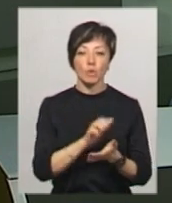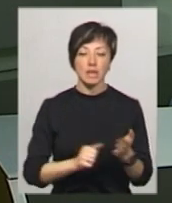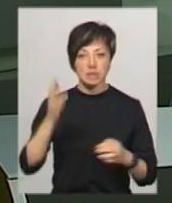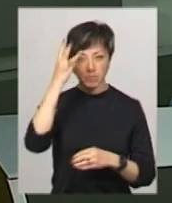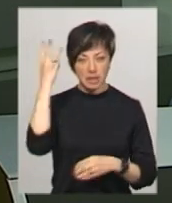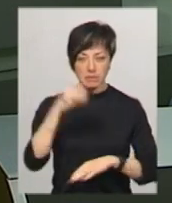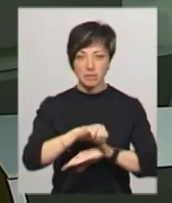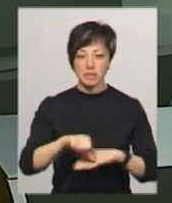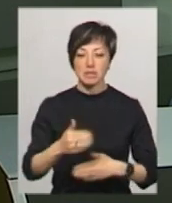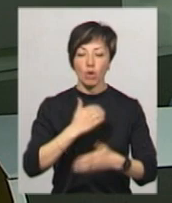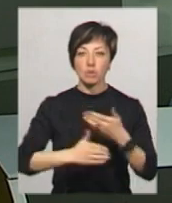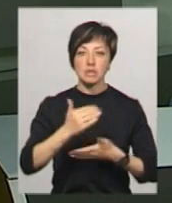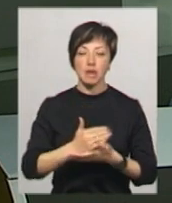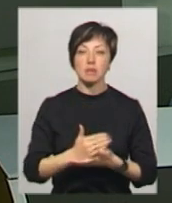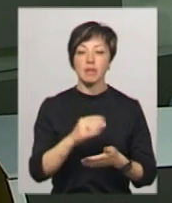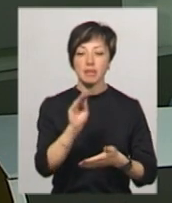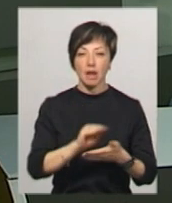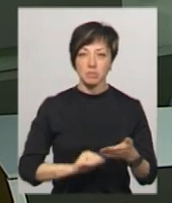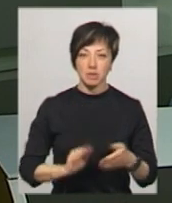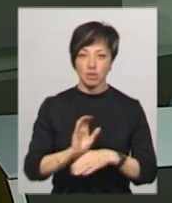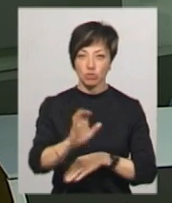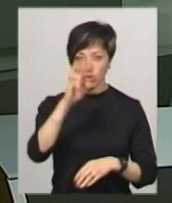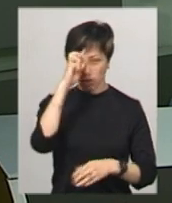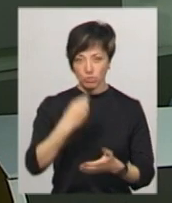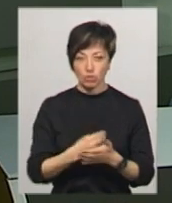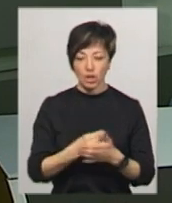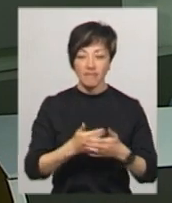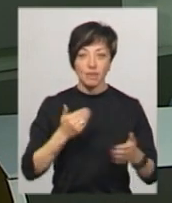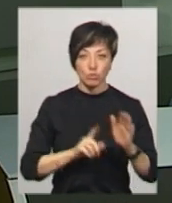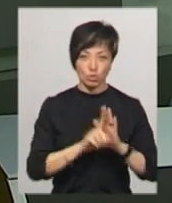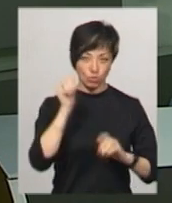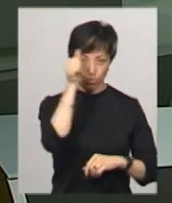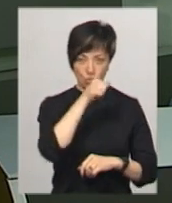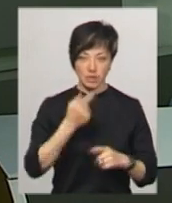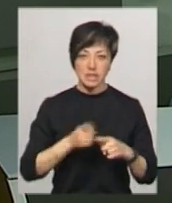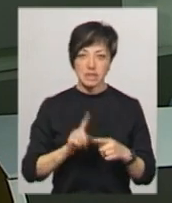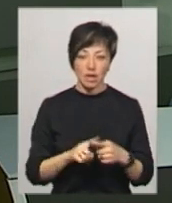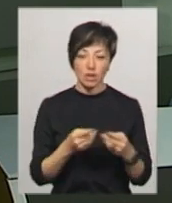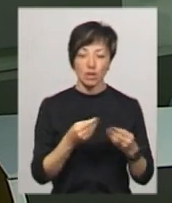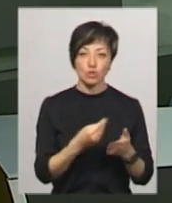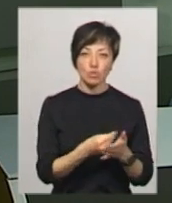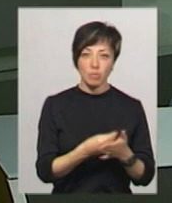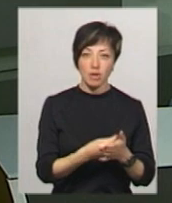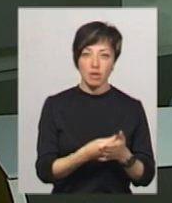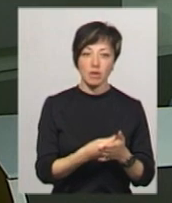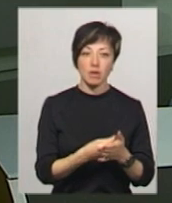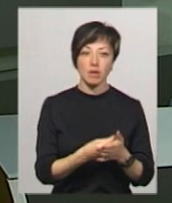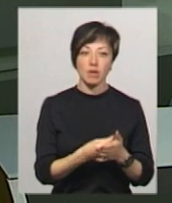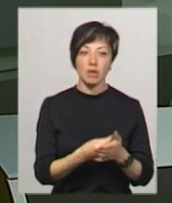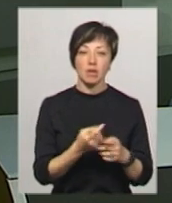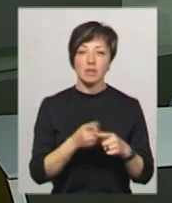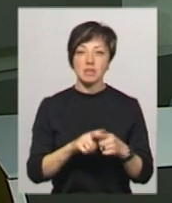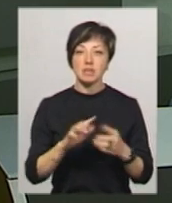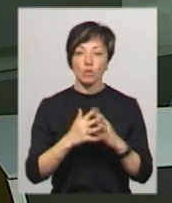Хмельницької митниці, за останніми даними, надійшло до державного бюджету від початку цього року. Це сума від оформлення сільськогосподарської техніки